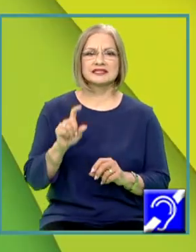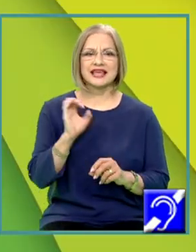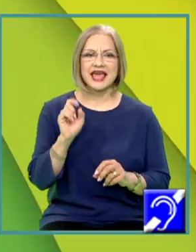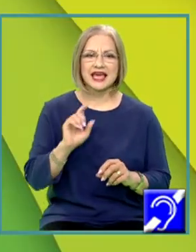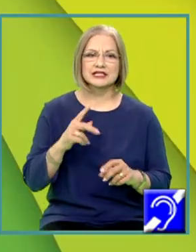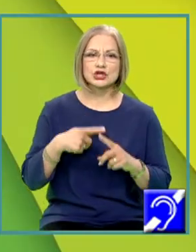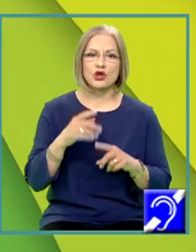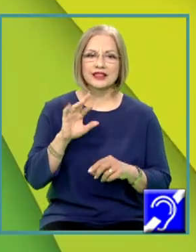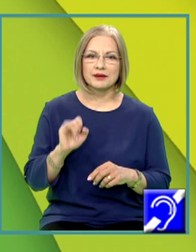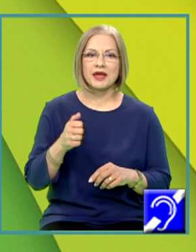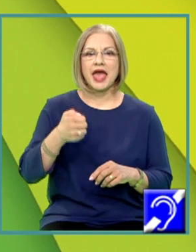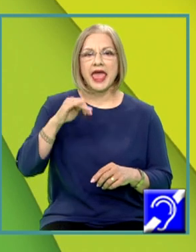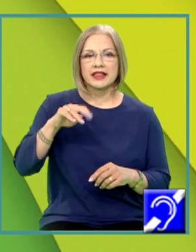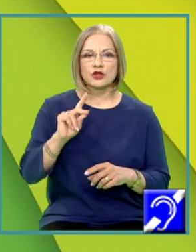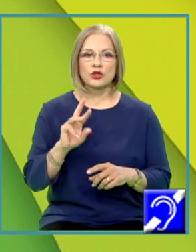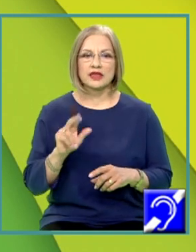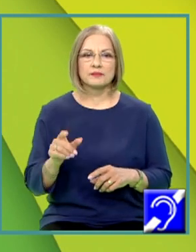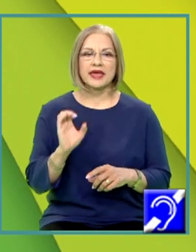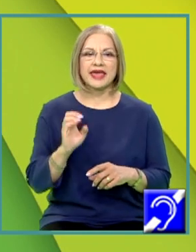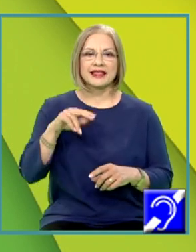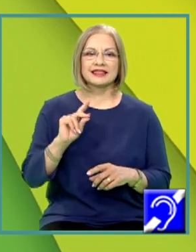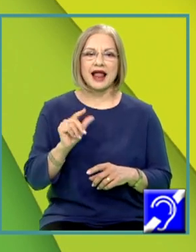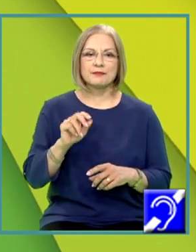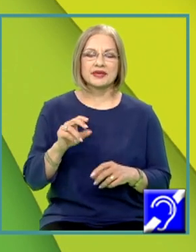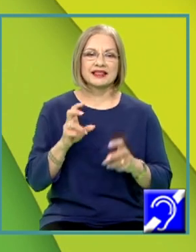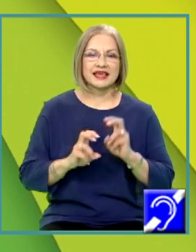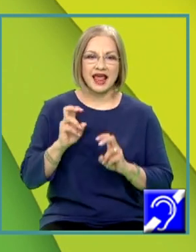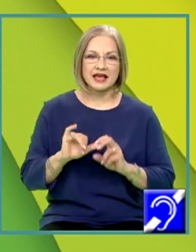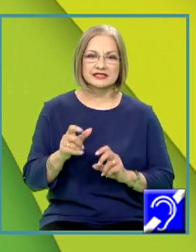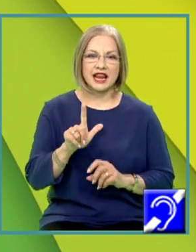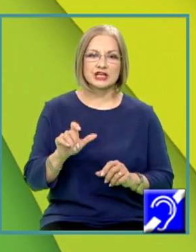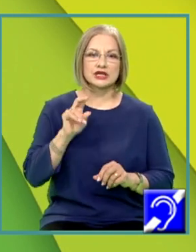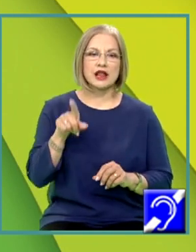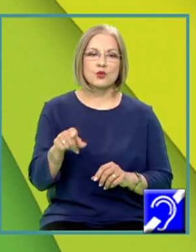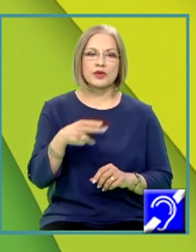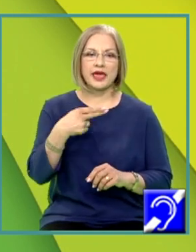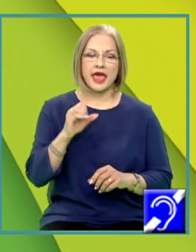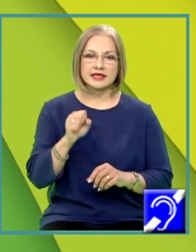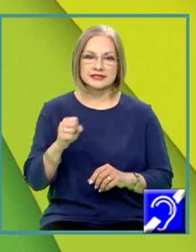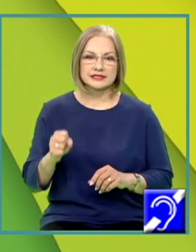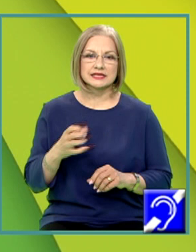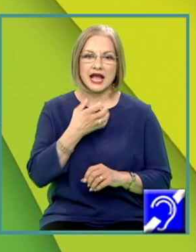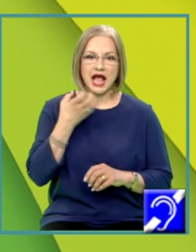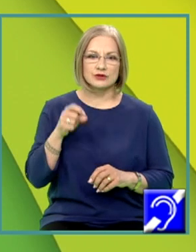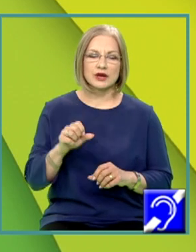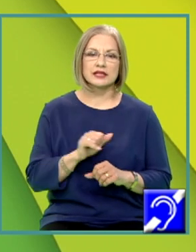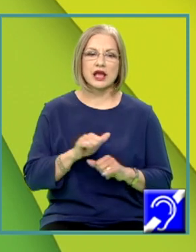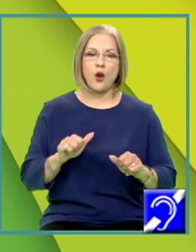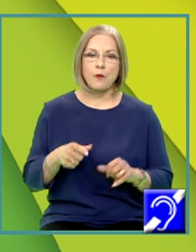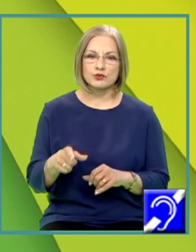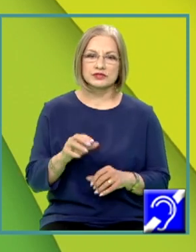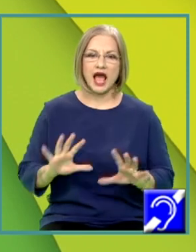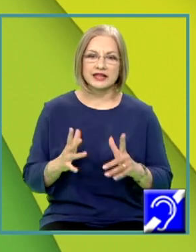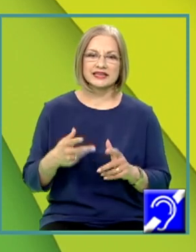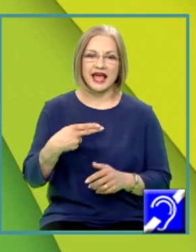endoterme, entalpia de reacție, legea lui Hess și căldura de combustie, arderea hidrocarburilor,